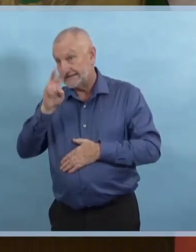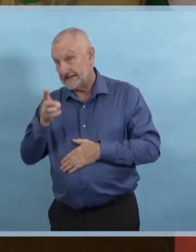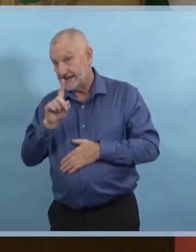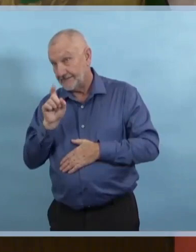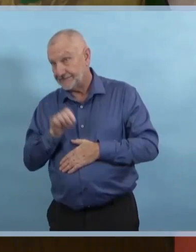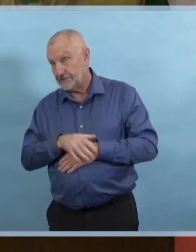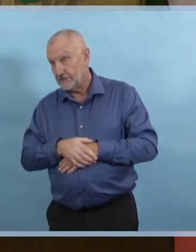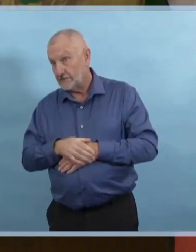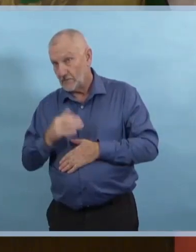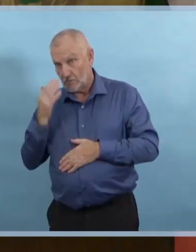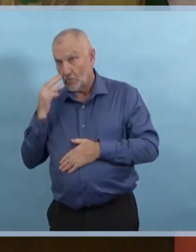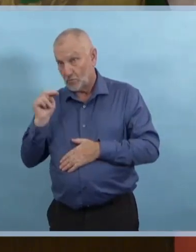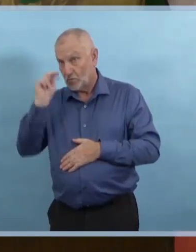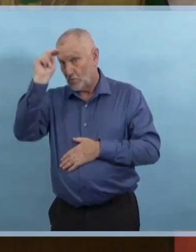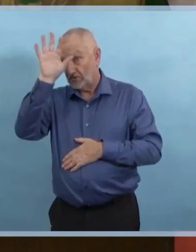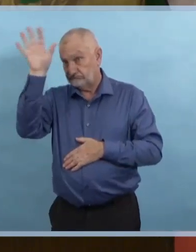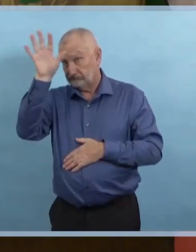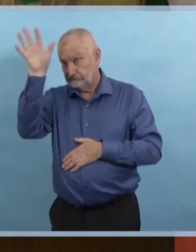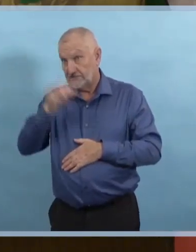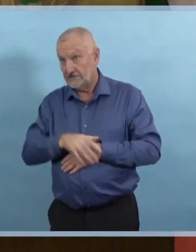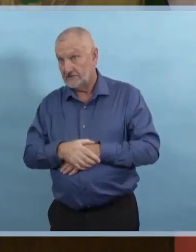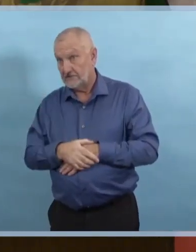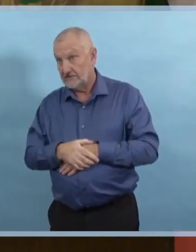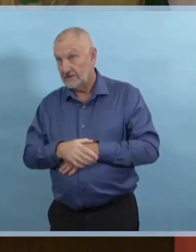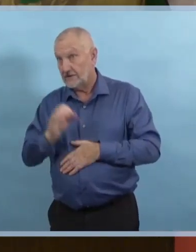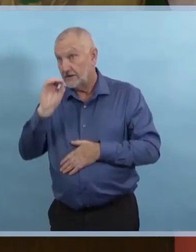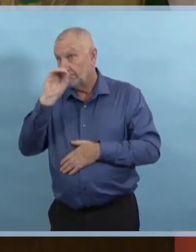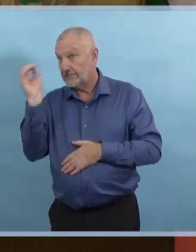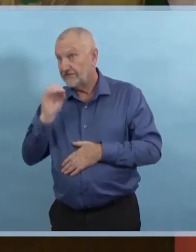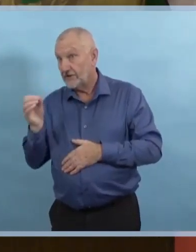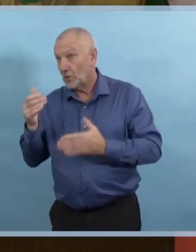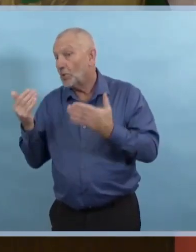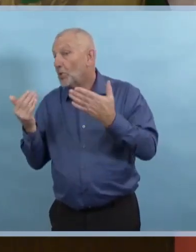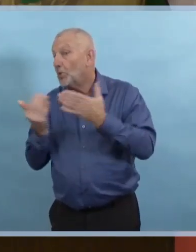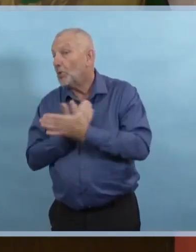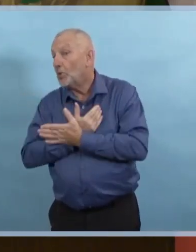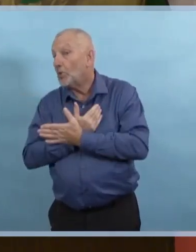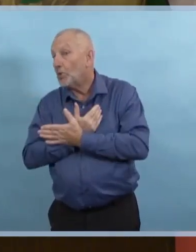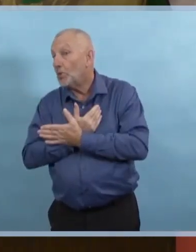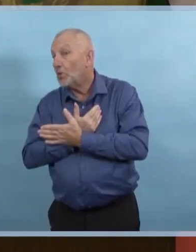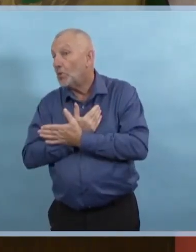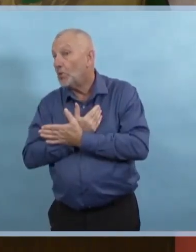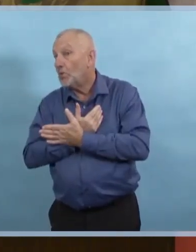cas qui est causé par, ou le pourcentage de cas causés par la transmission communautaire?